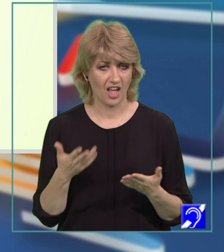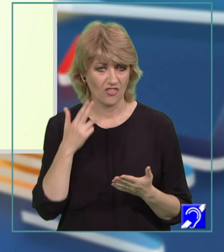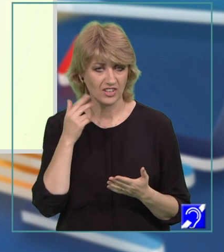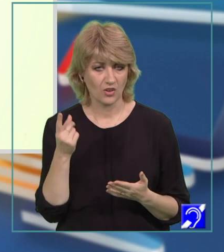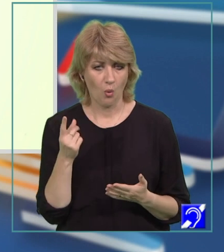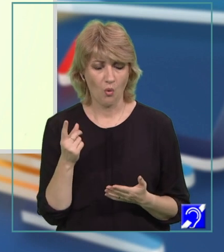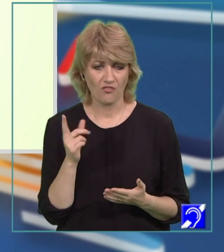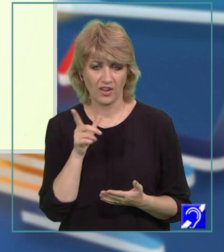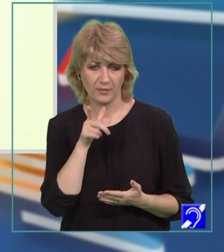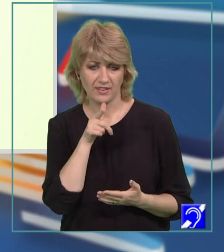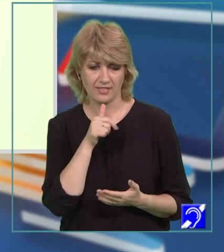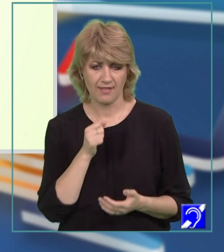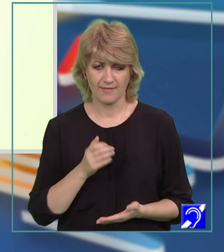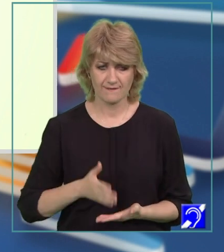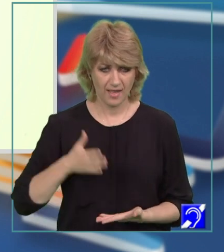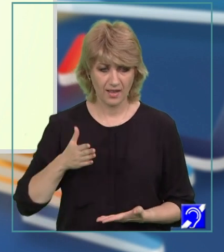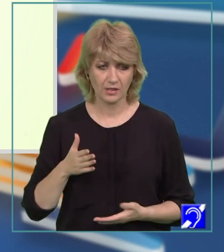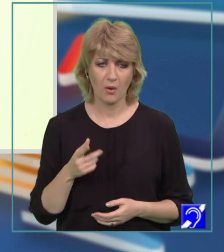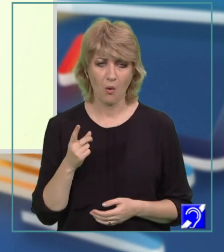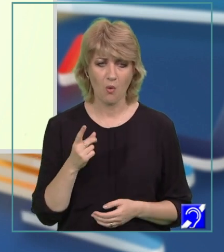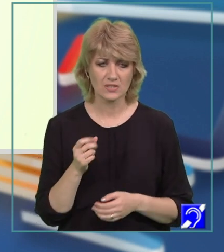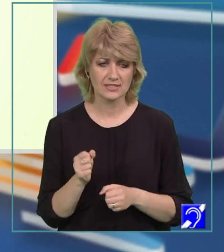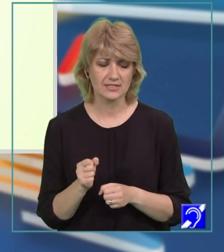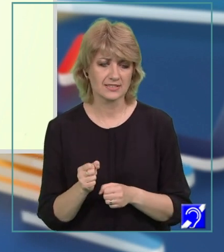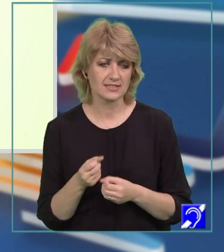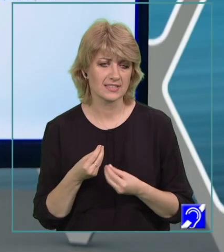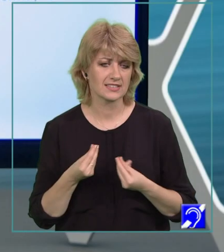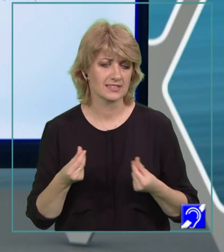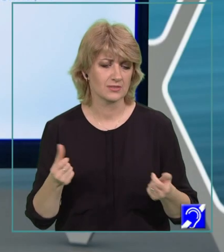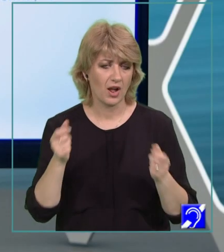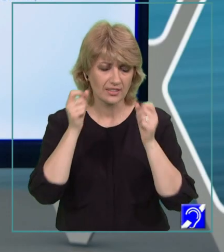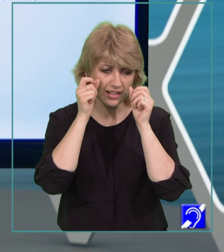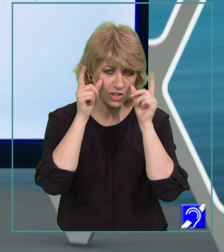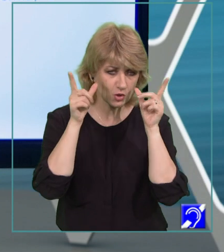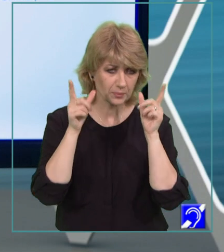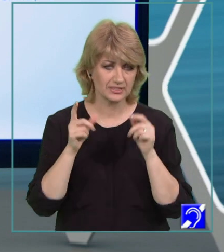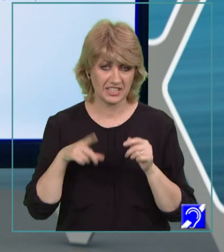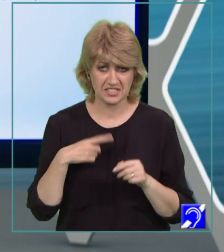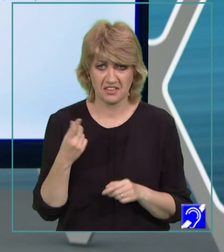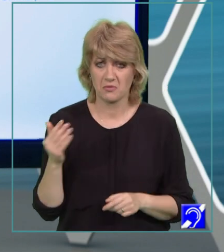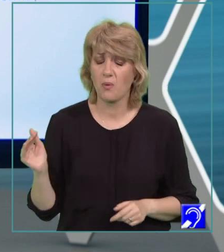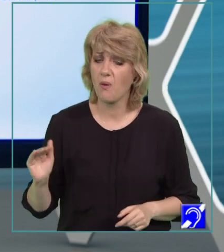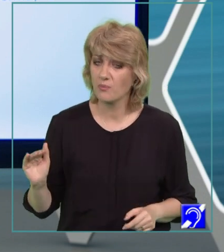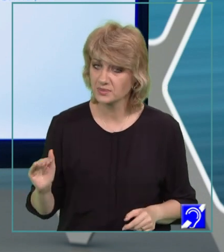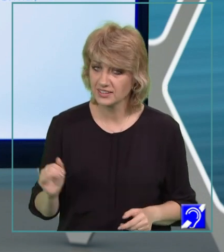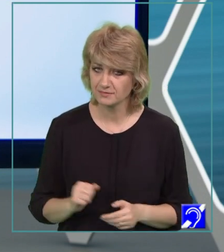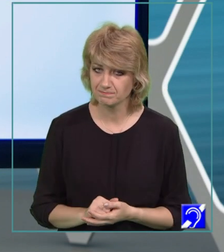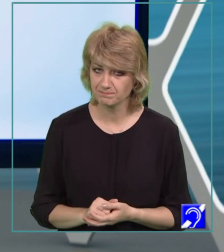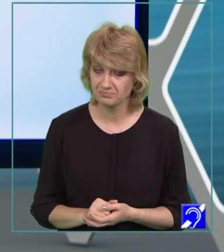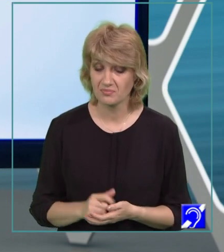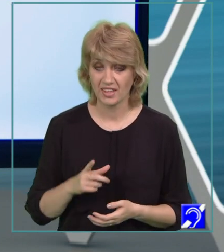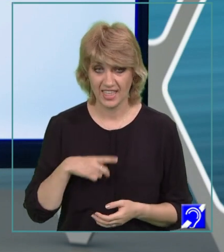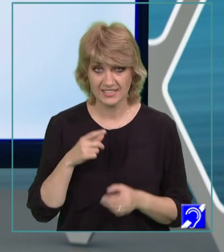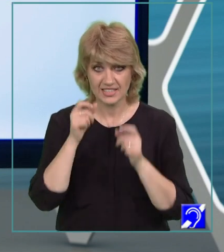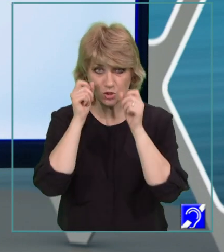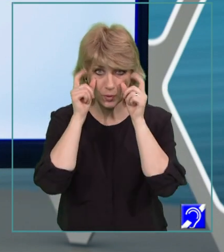feminitate fermă, o senzualitate surprinzătoare, deși este un copil, da, este